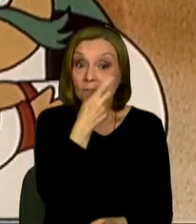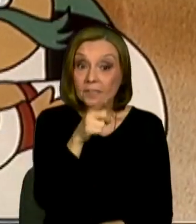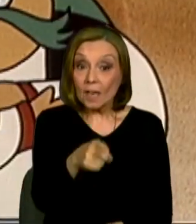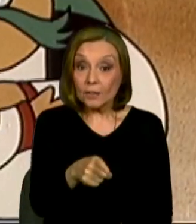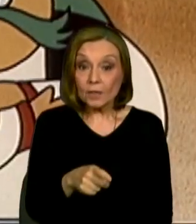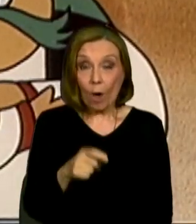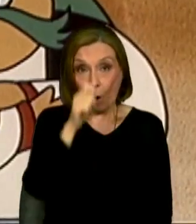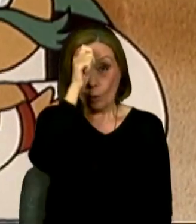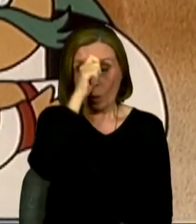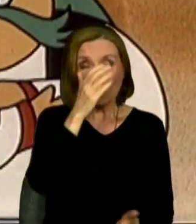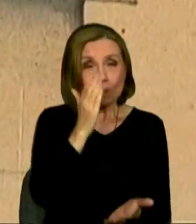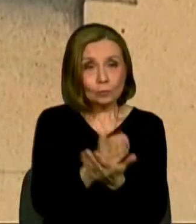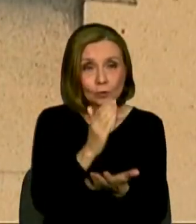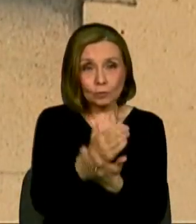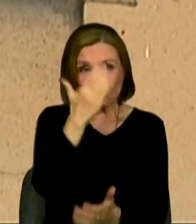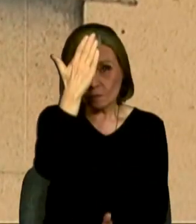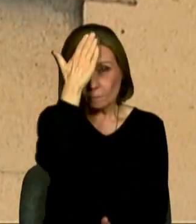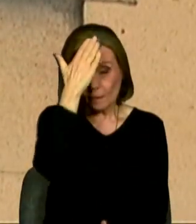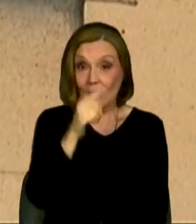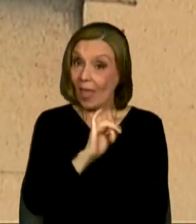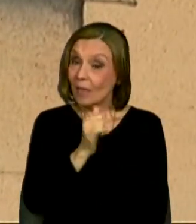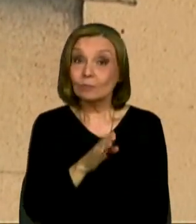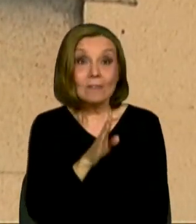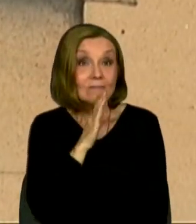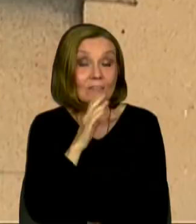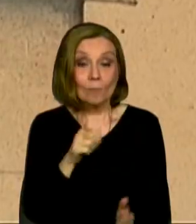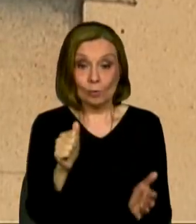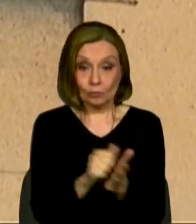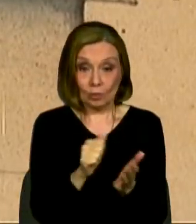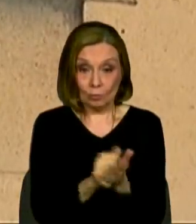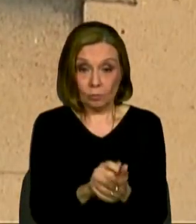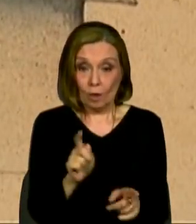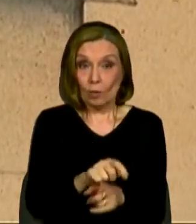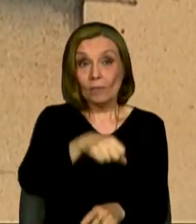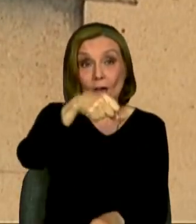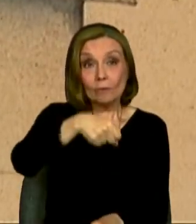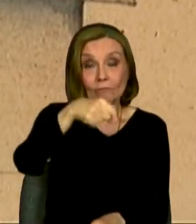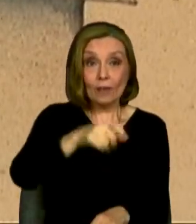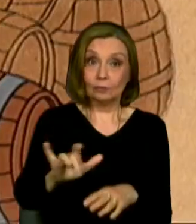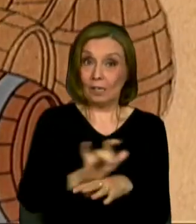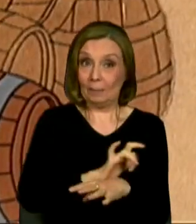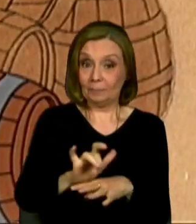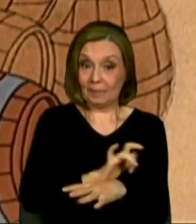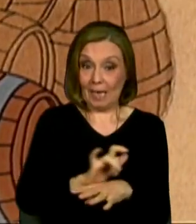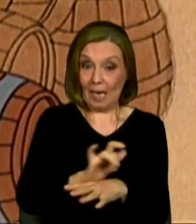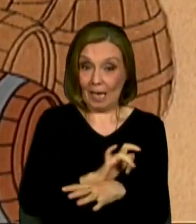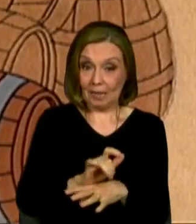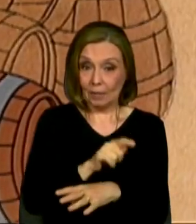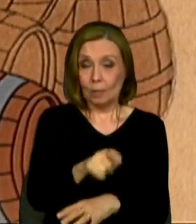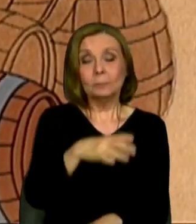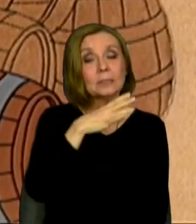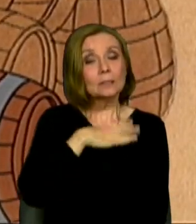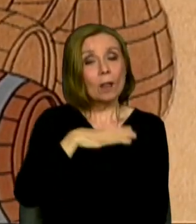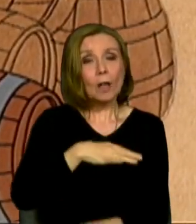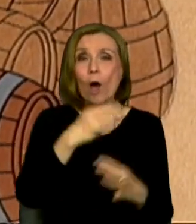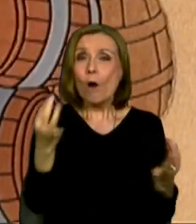chvostik bol vpredu, ešte nemožno kupovať, aj torbička je ešte prázdna. Šupka by bol rád, čo